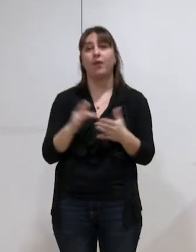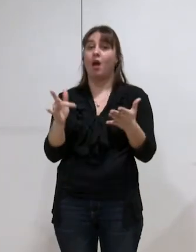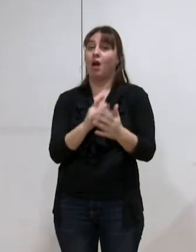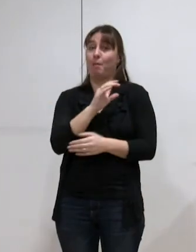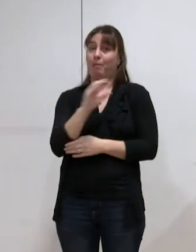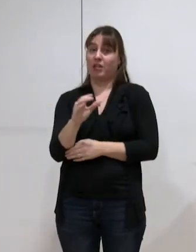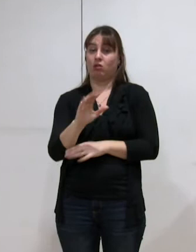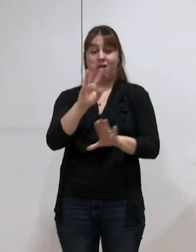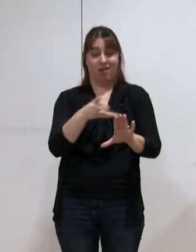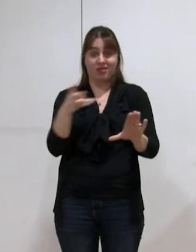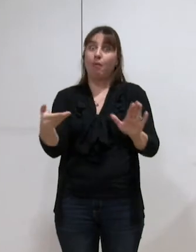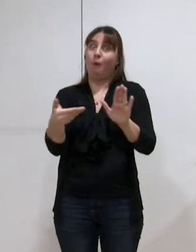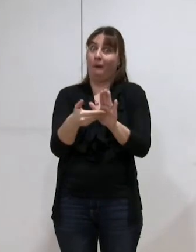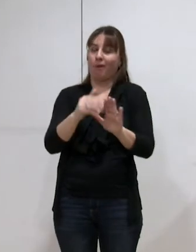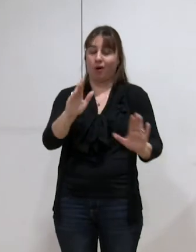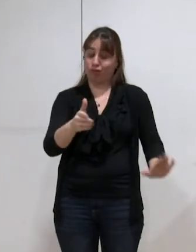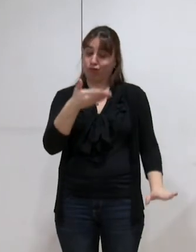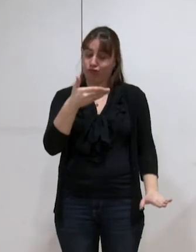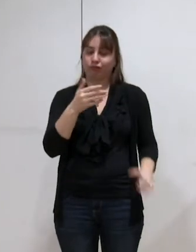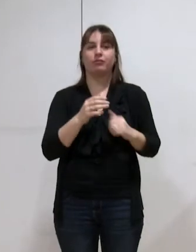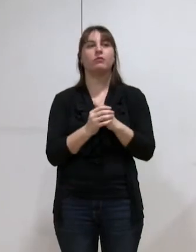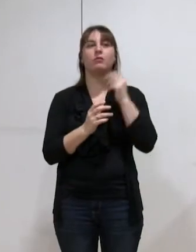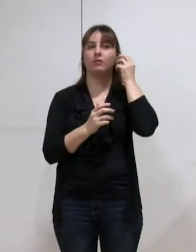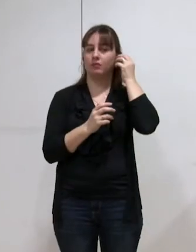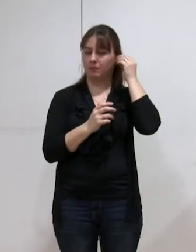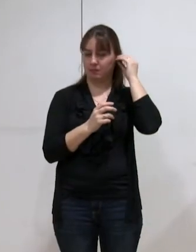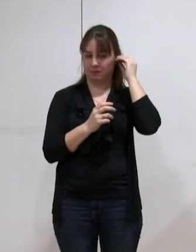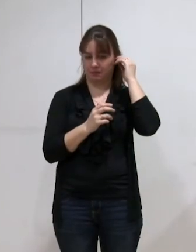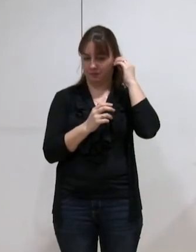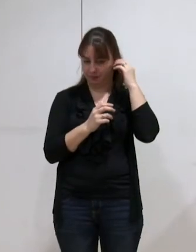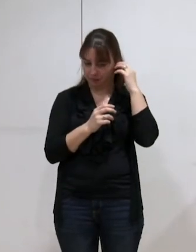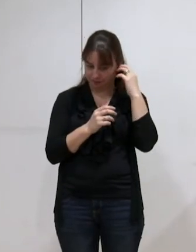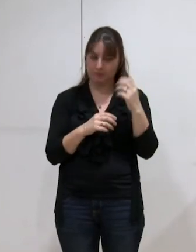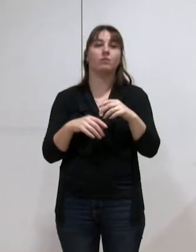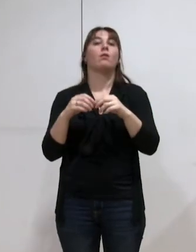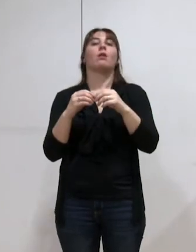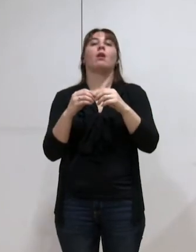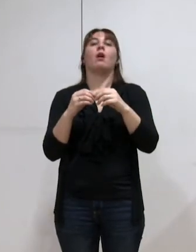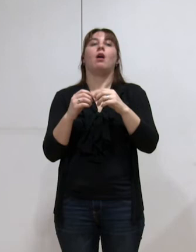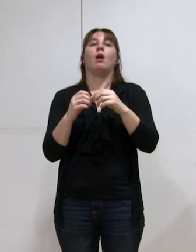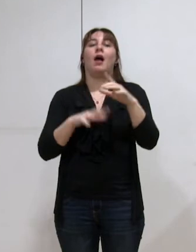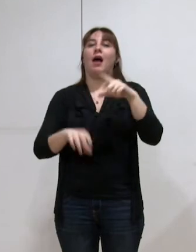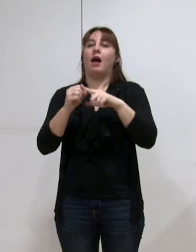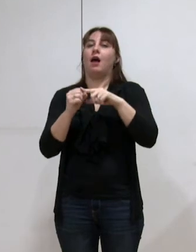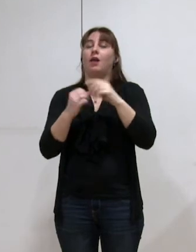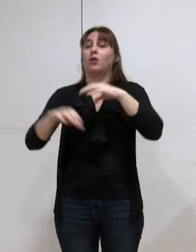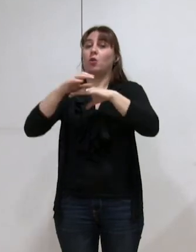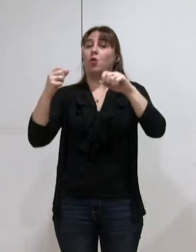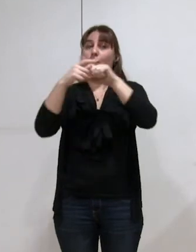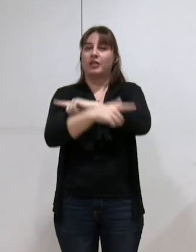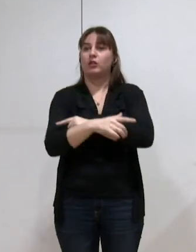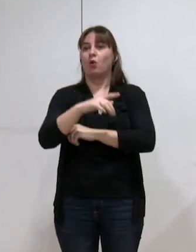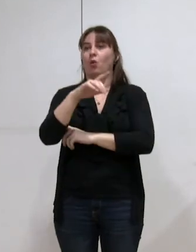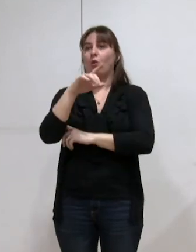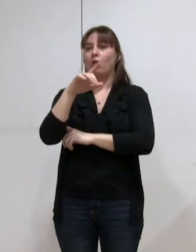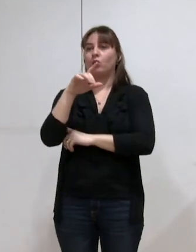nous avons encore un tableau qui estime aujourd'hui notre attribution de compensation à hauteur de 31,86 millions d